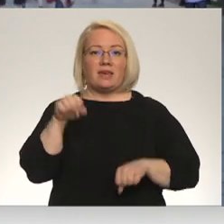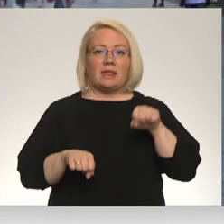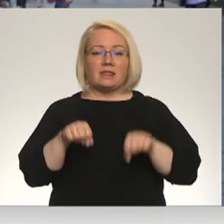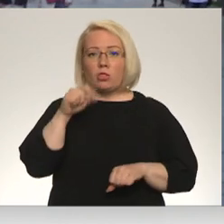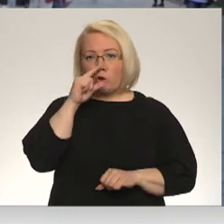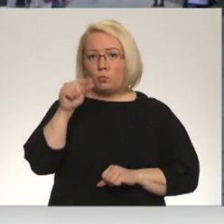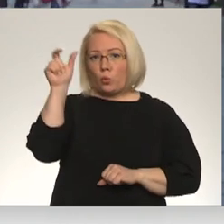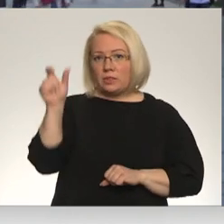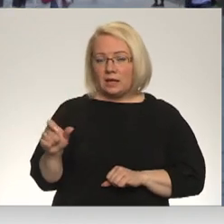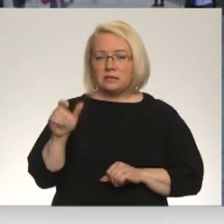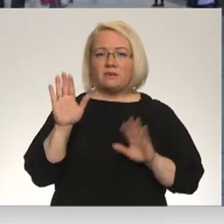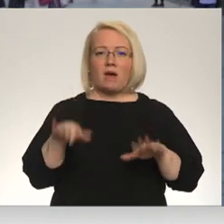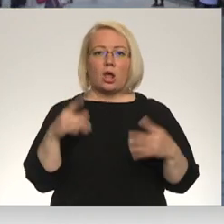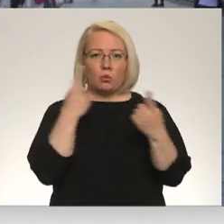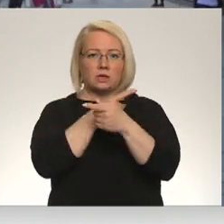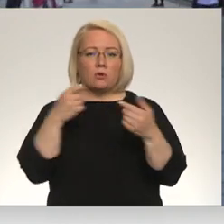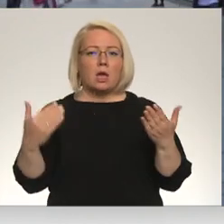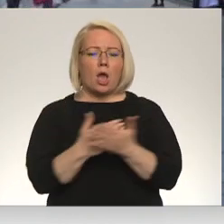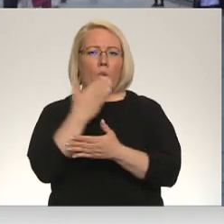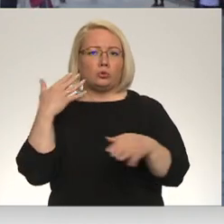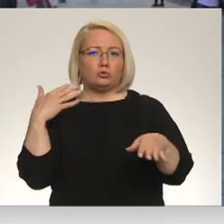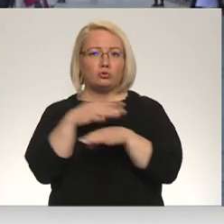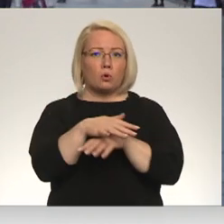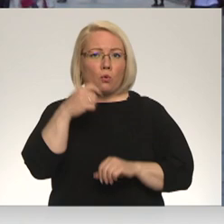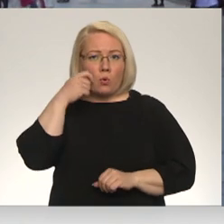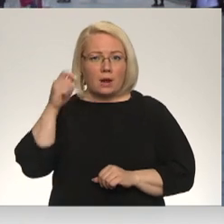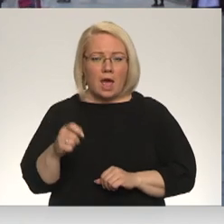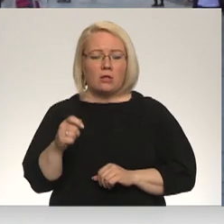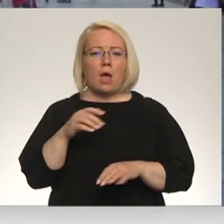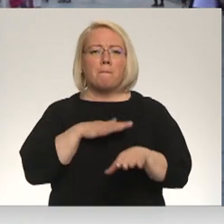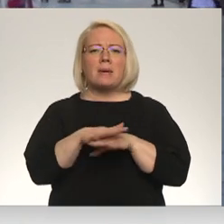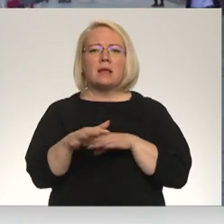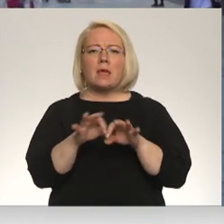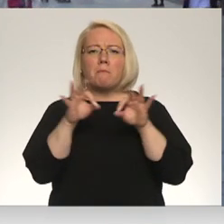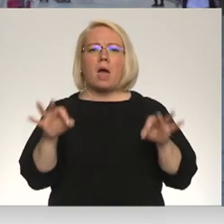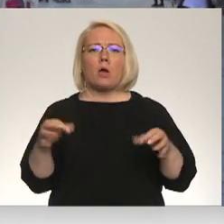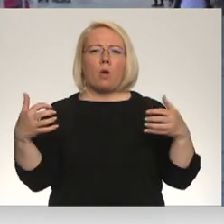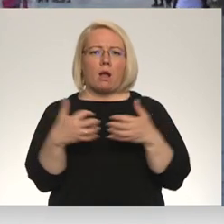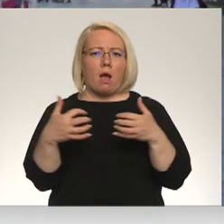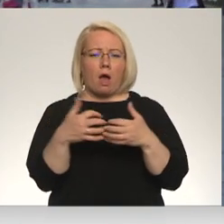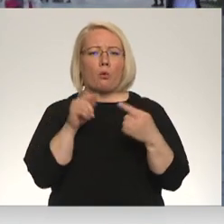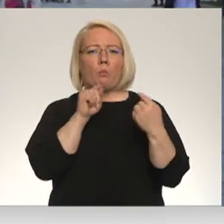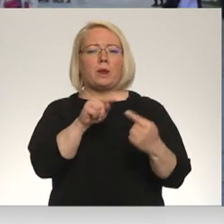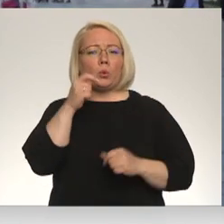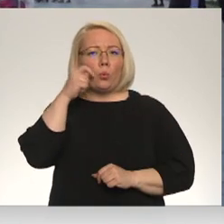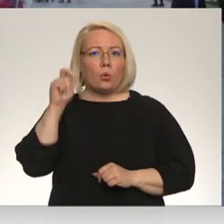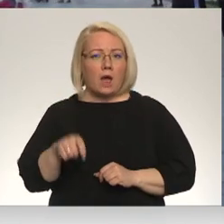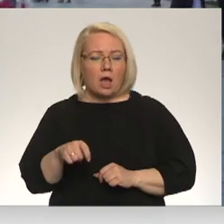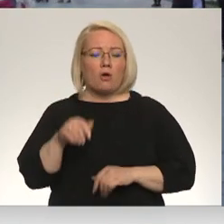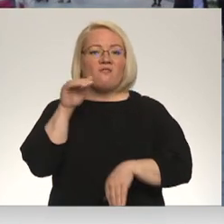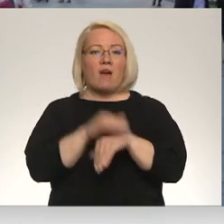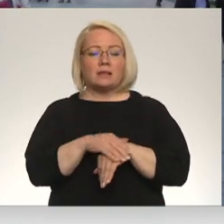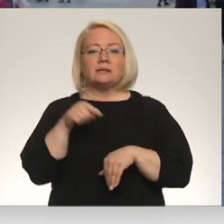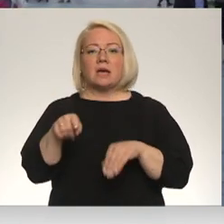Putins varētu izsudināt jauns uzbrukumus Ukraiņai, proti pilna mēroga karu pret Ukraiņu, kas faktiski jau ir